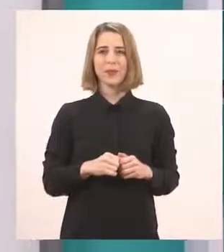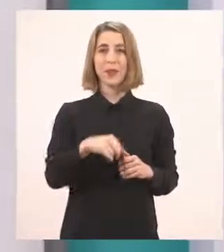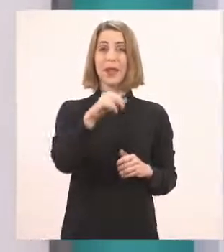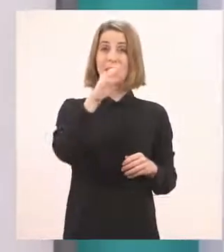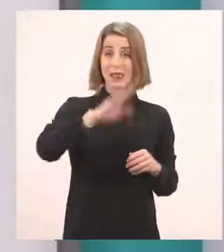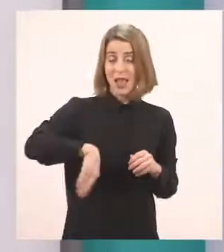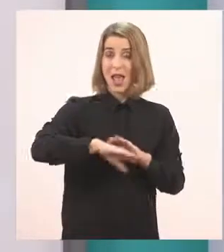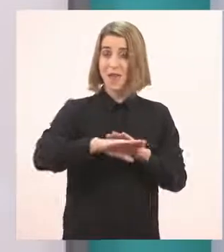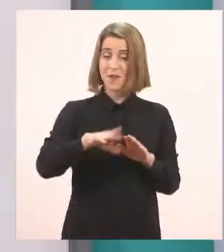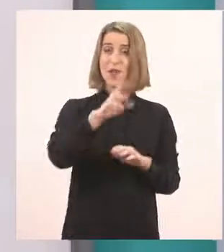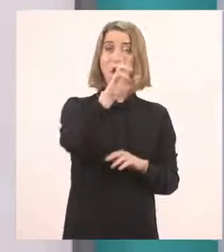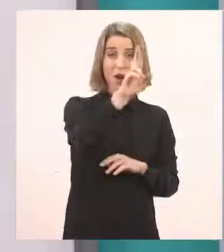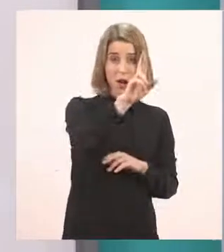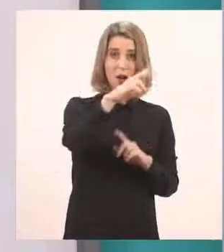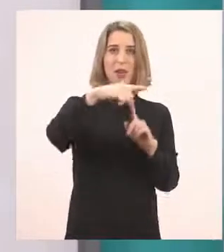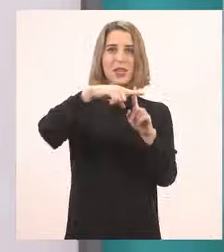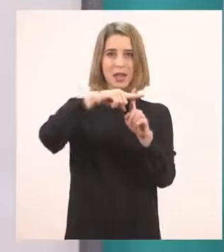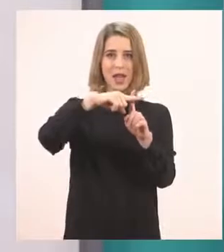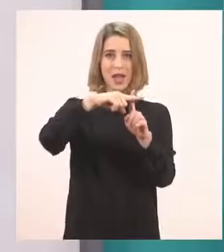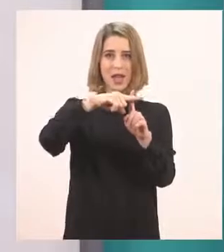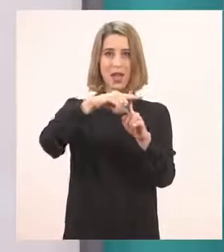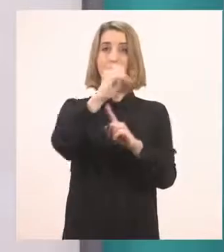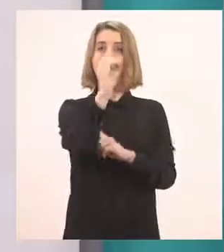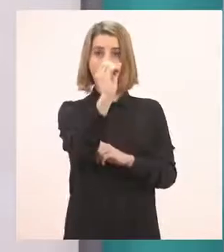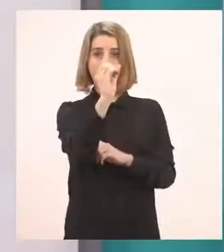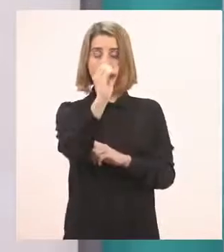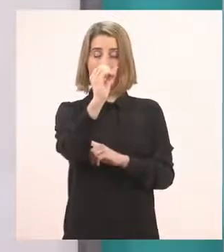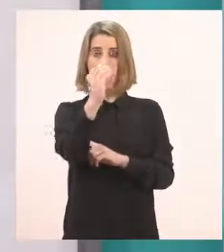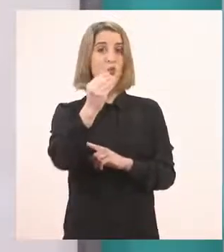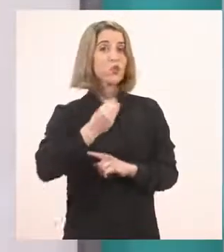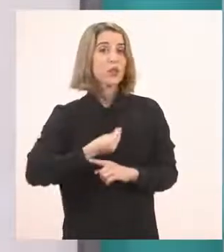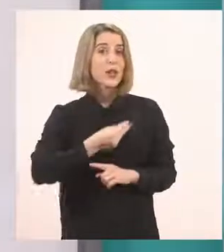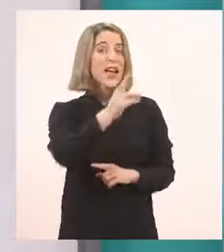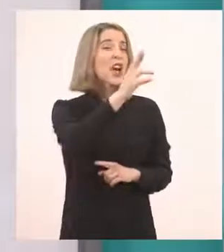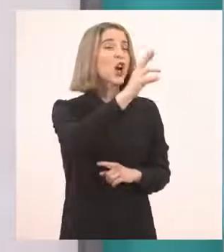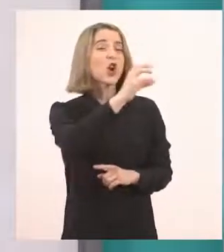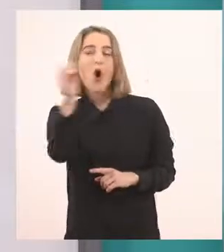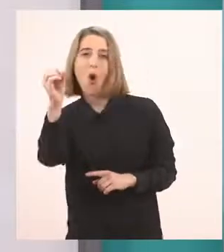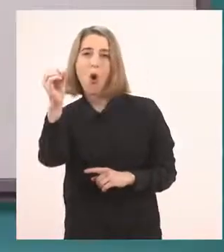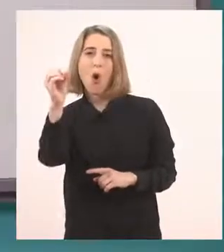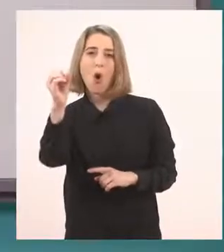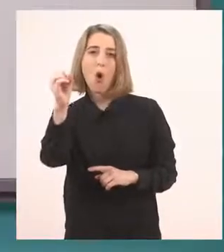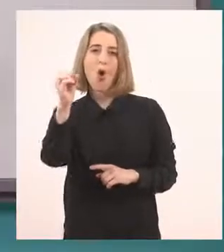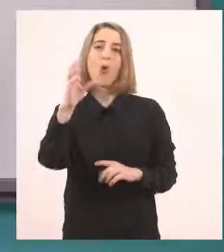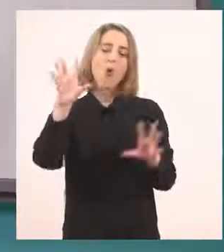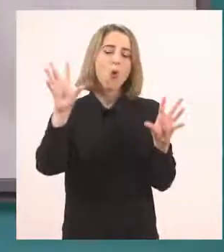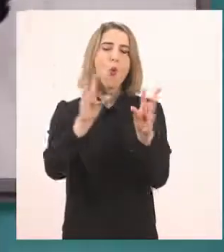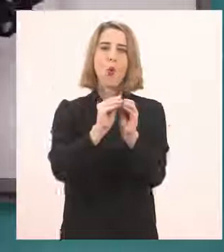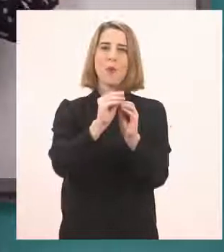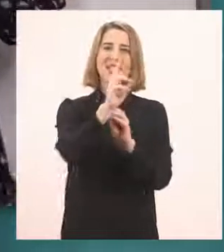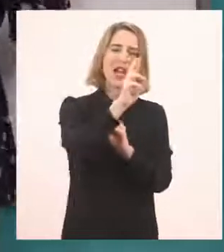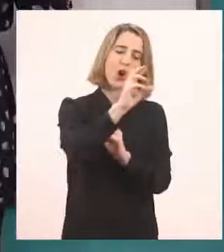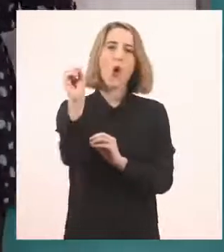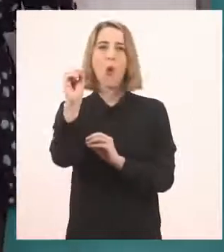Και τέλος το ρ και ο, θα μου κάνει ρ, θα το λέω όλο μαζί